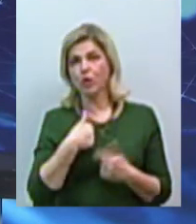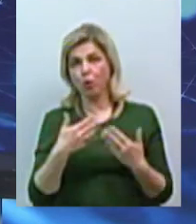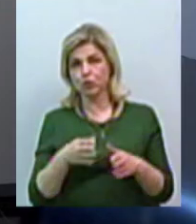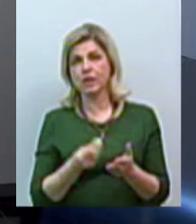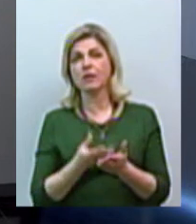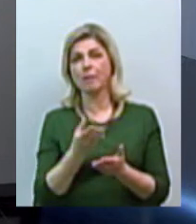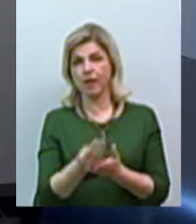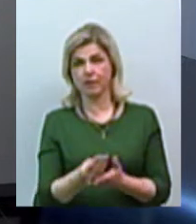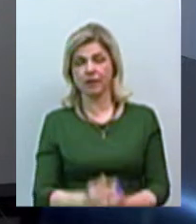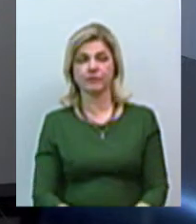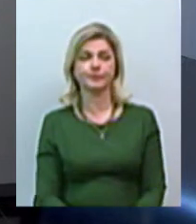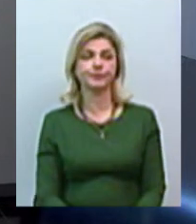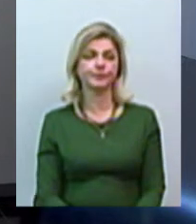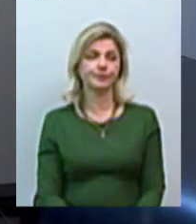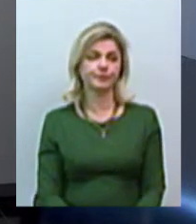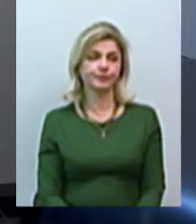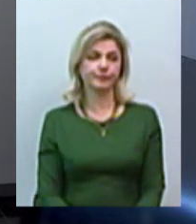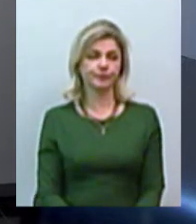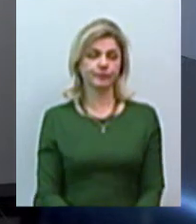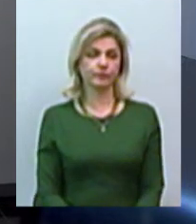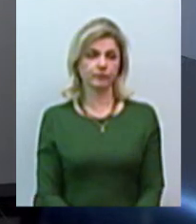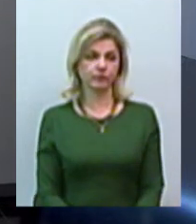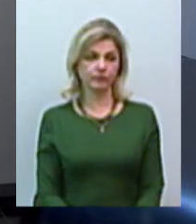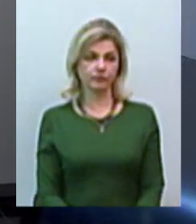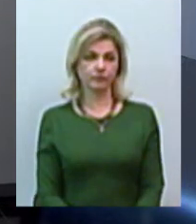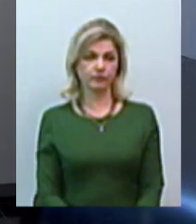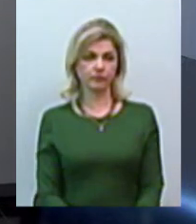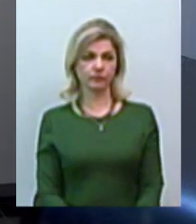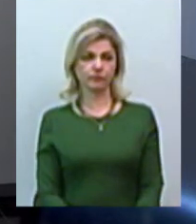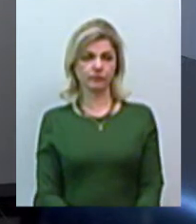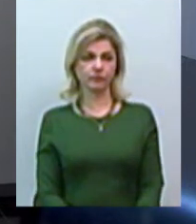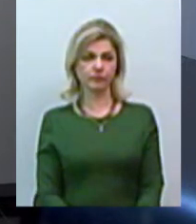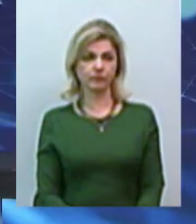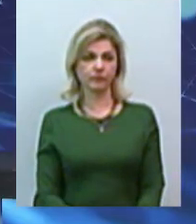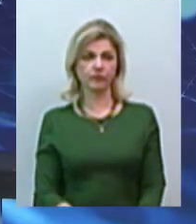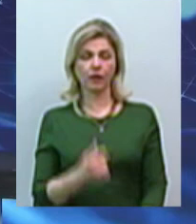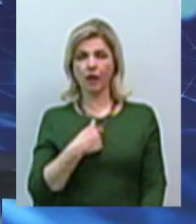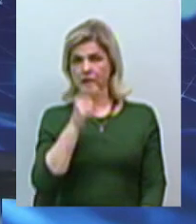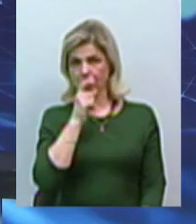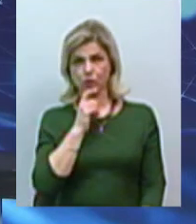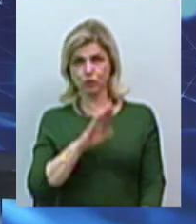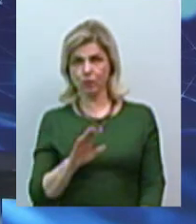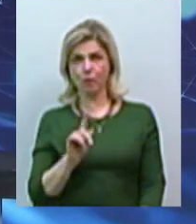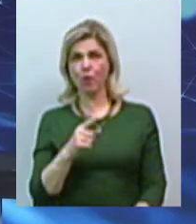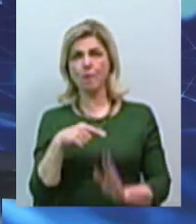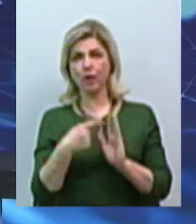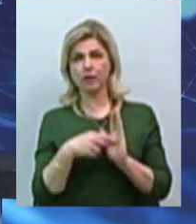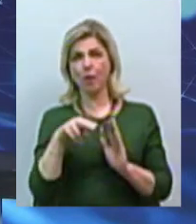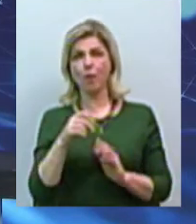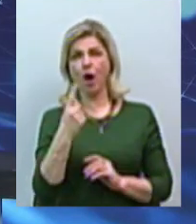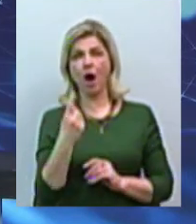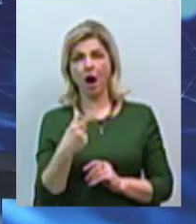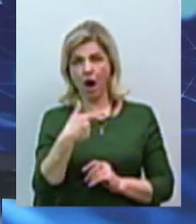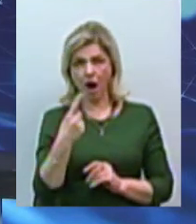Спасибі вам за питання. Будь ласка, Юрій Анатольович, я думаю, ви почули? Я почув, але я не розумію, чому питання по газу до